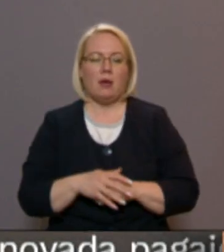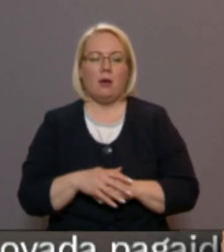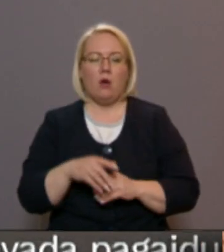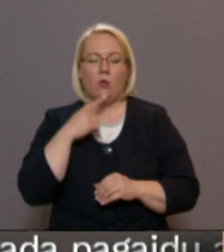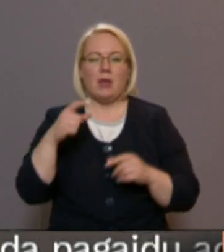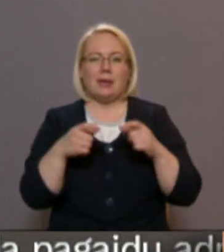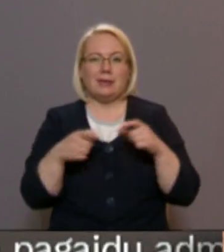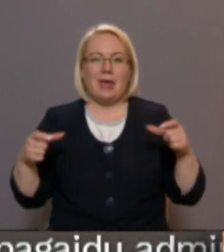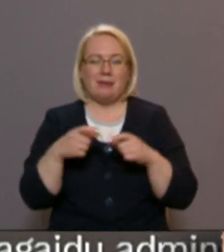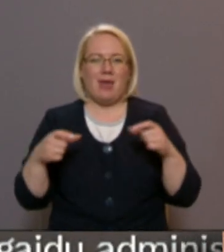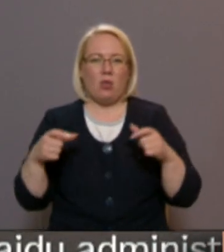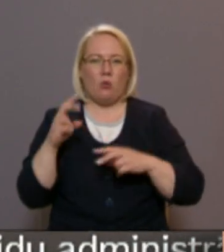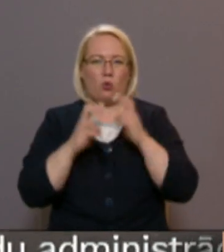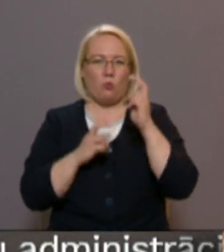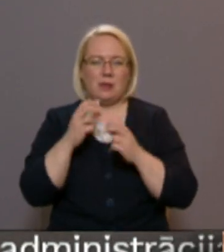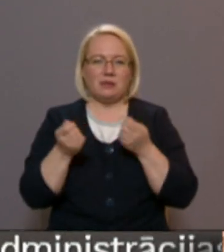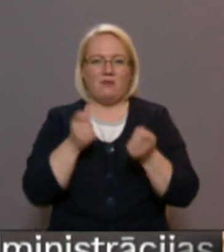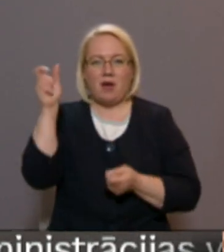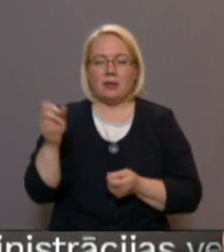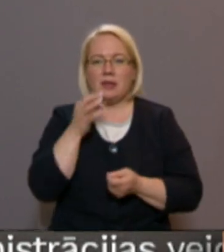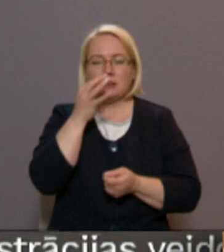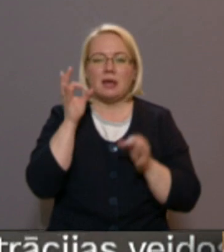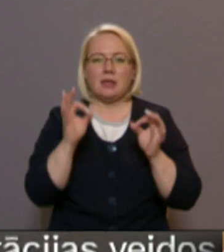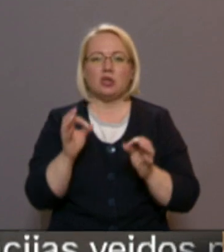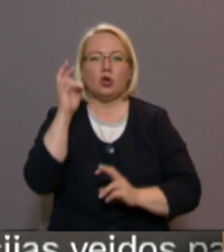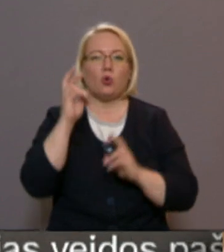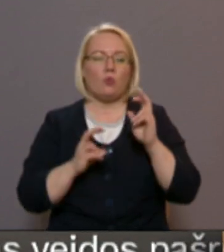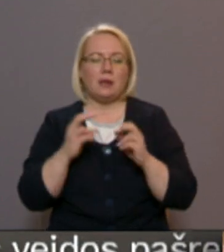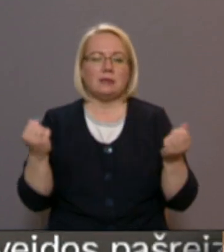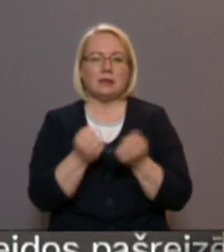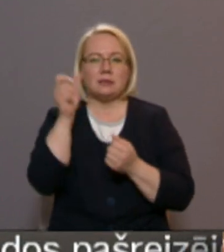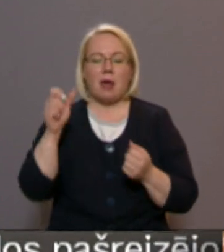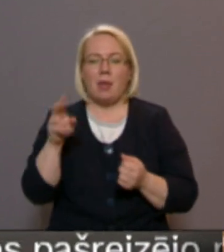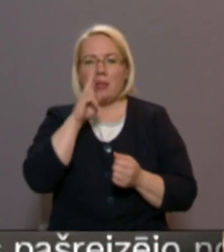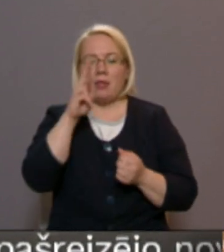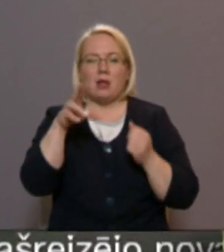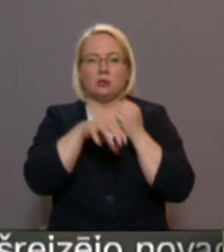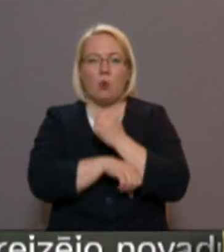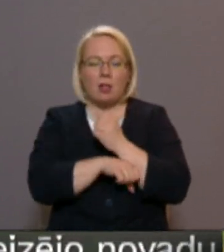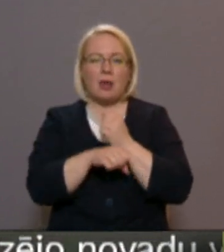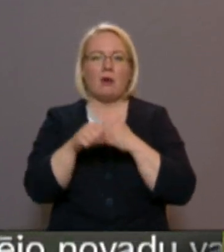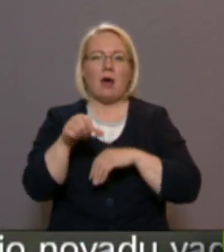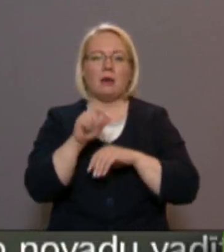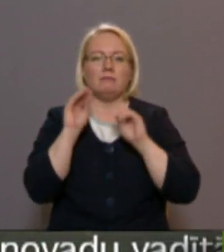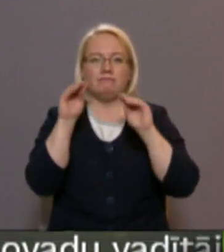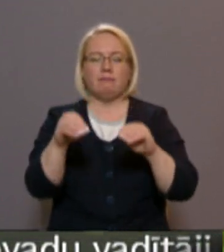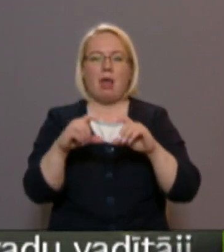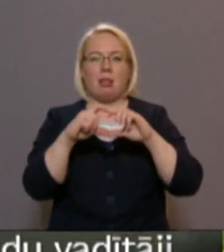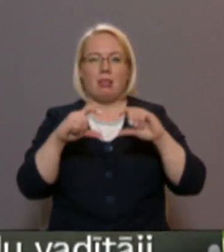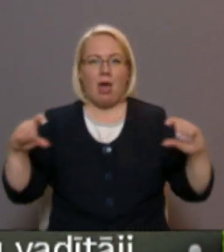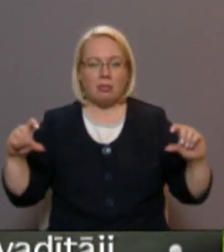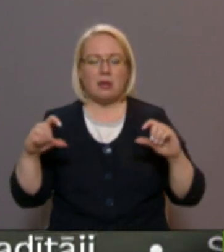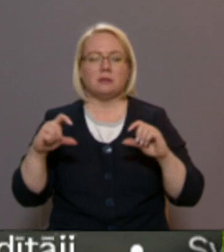tieģiļa rūpnīcas vadītājs Retēvē stāsta, ka tieši rūpnīcas darbinieki nedēļas nogalē izvietojuši norobižojošās lentes